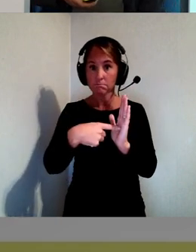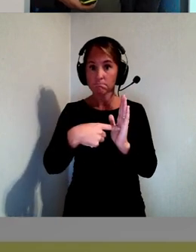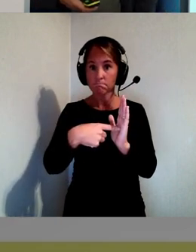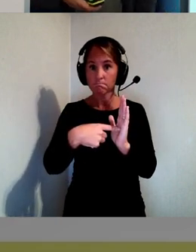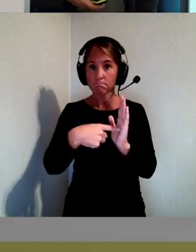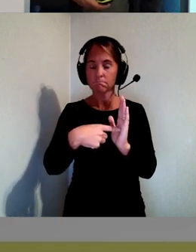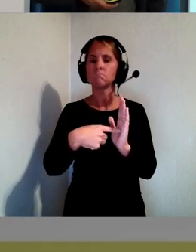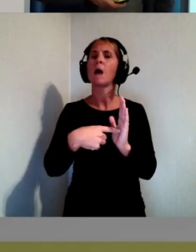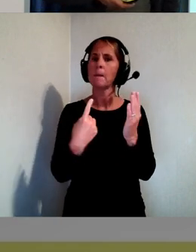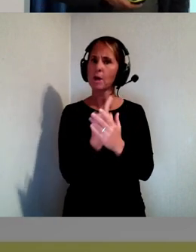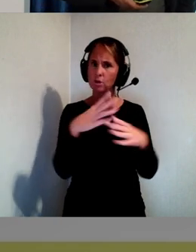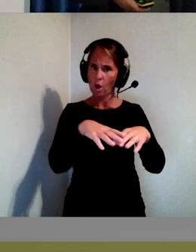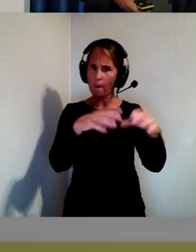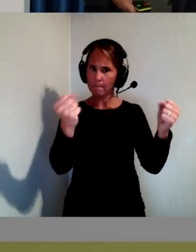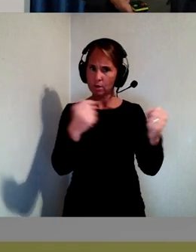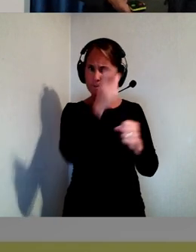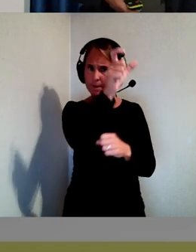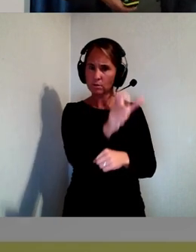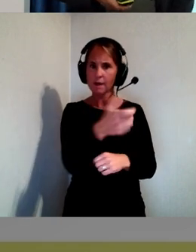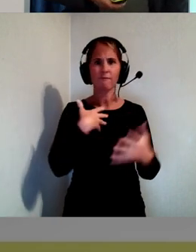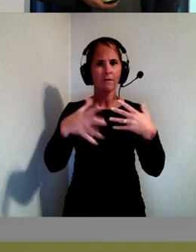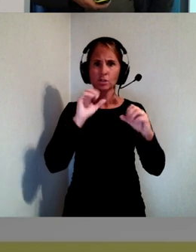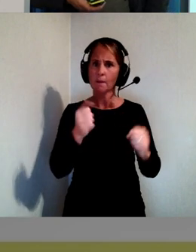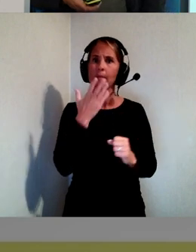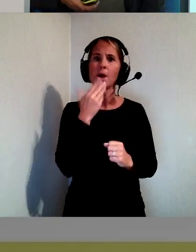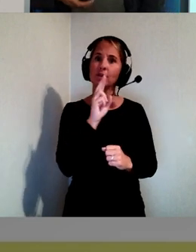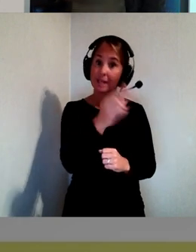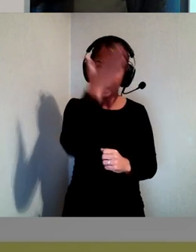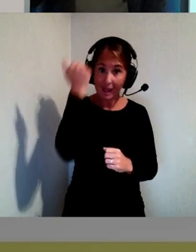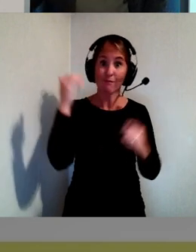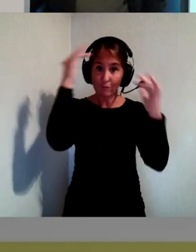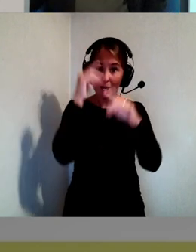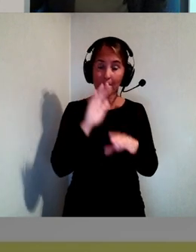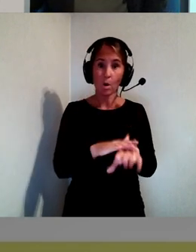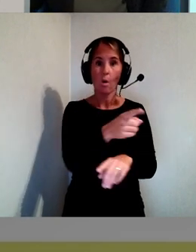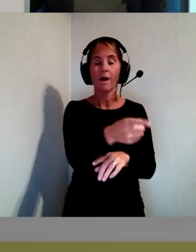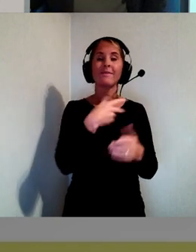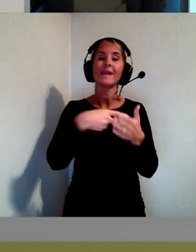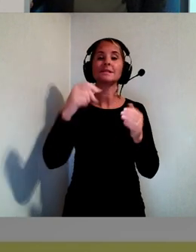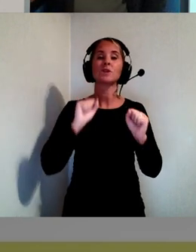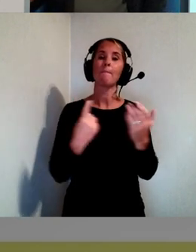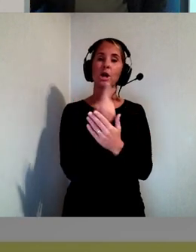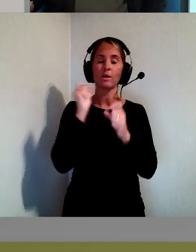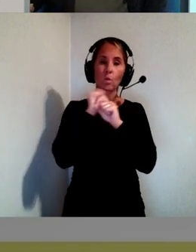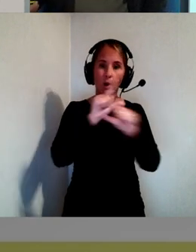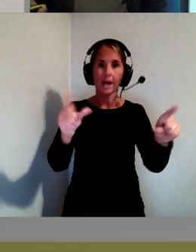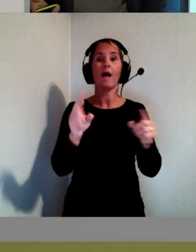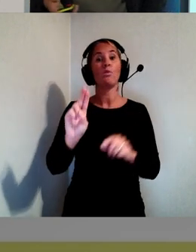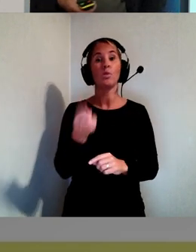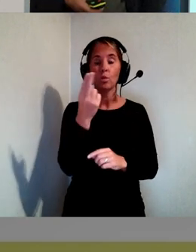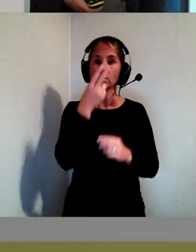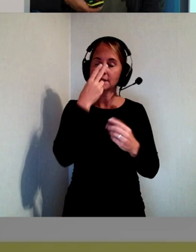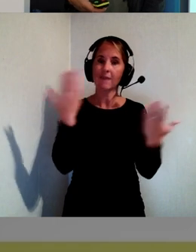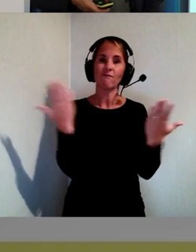Och varför ska man ju prata egentligen, det kan man ju undra. Texten ska kunna skickas nu, och man ska kunna se vad andra